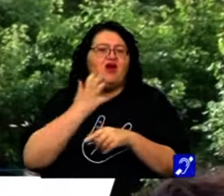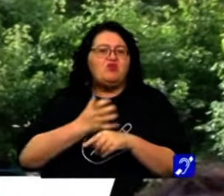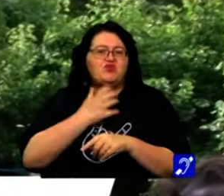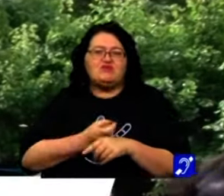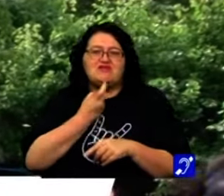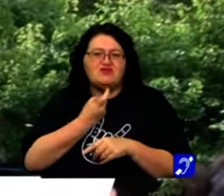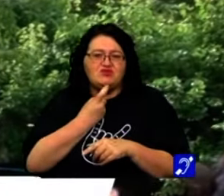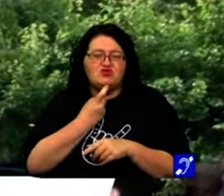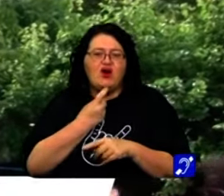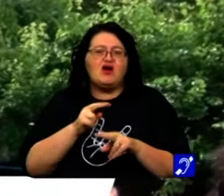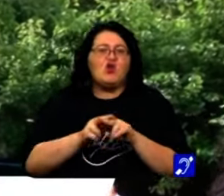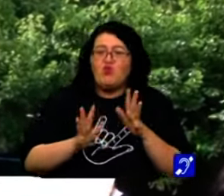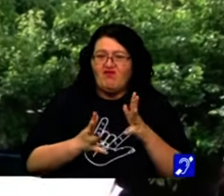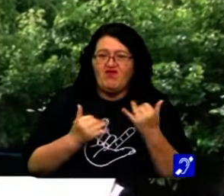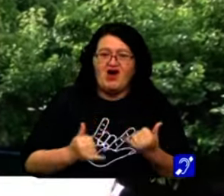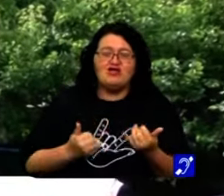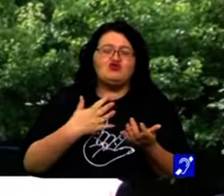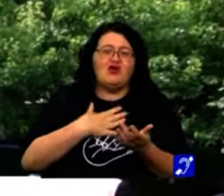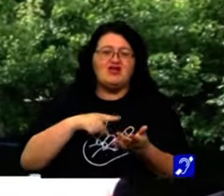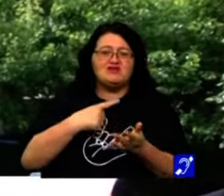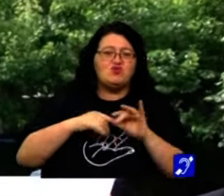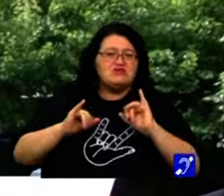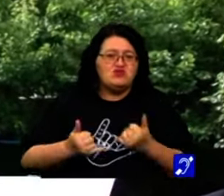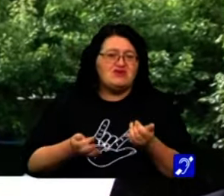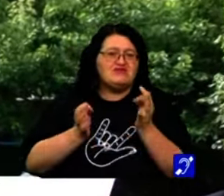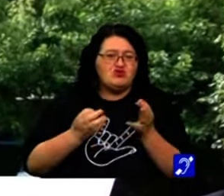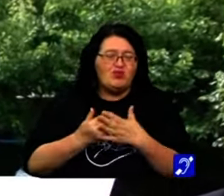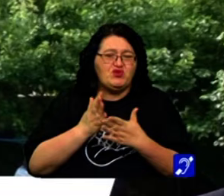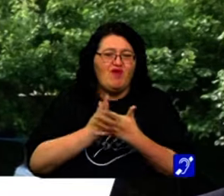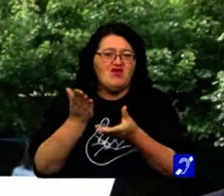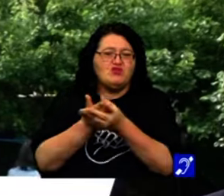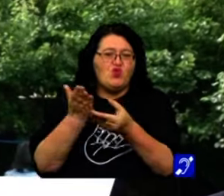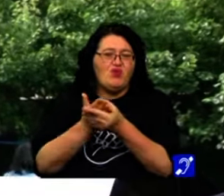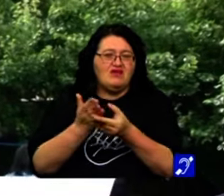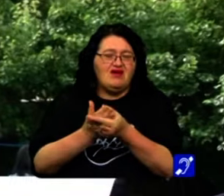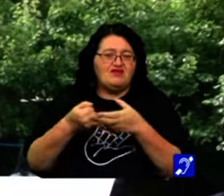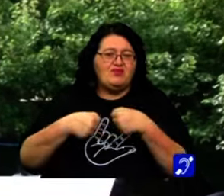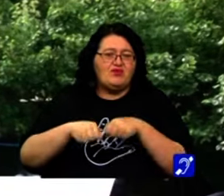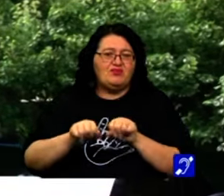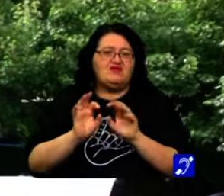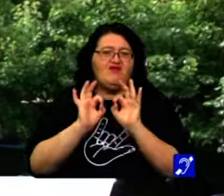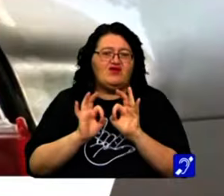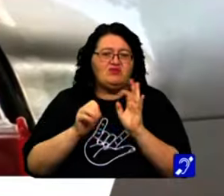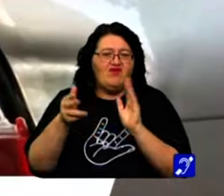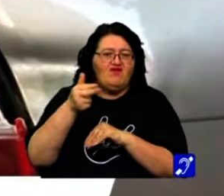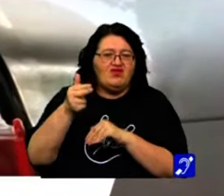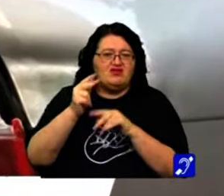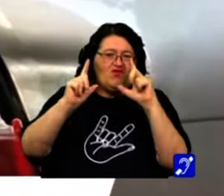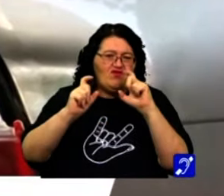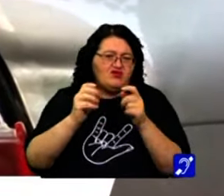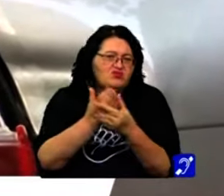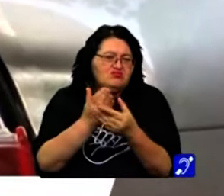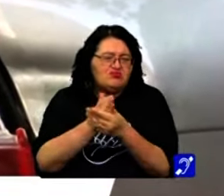Timișoarei. Cumva aici avem o situație specială, pentru că a fost și documentată de proprietari foarte bine foto-video și